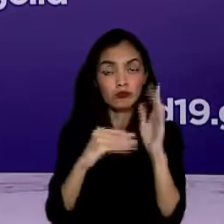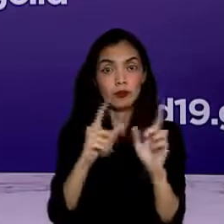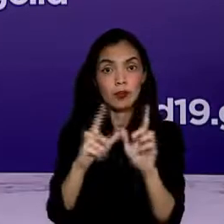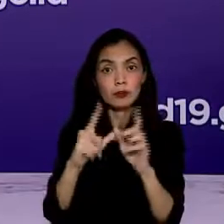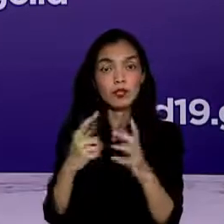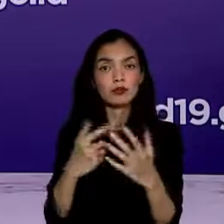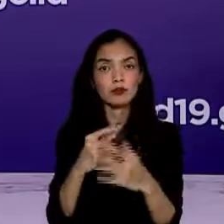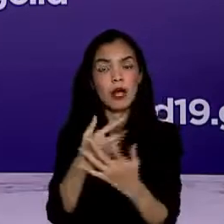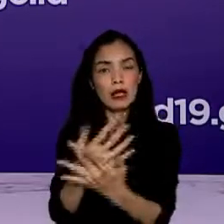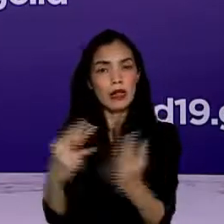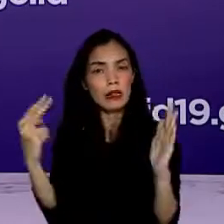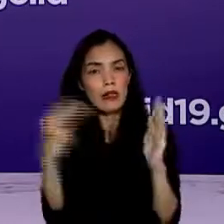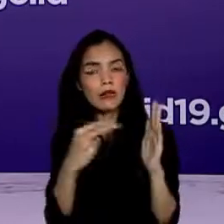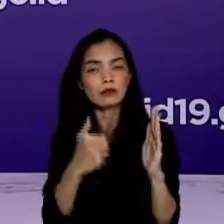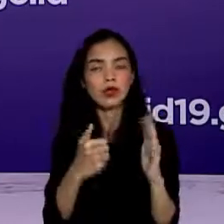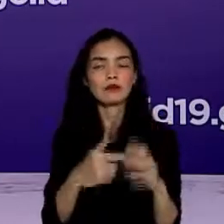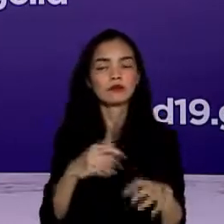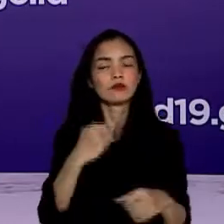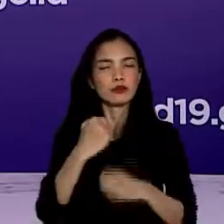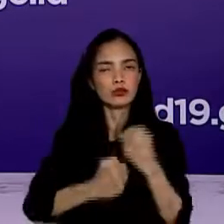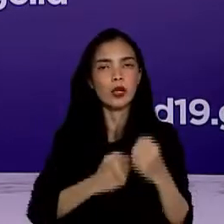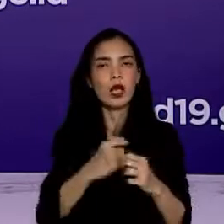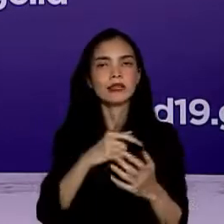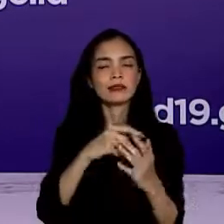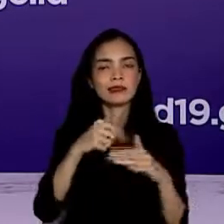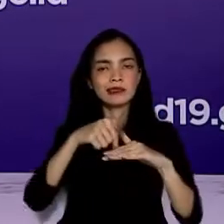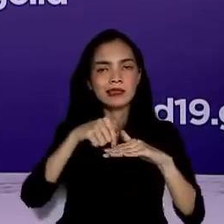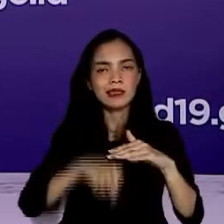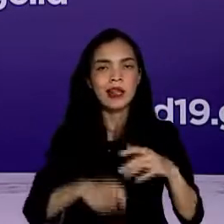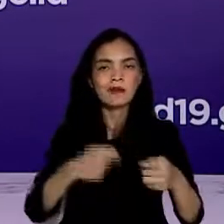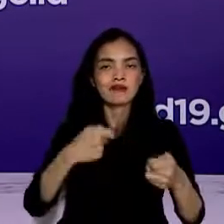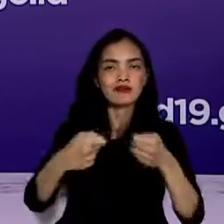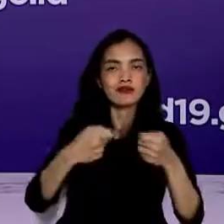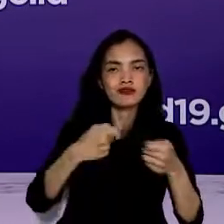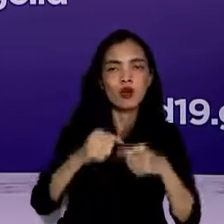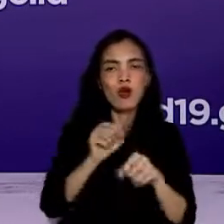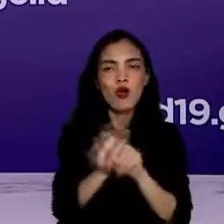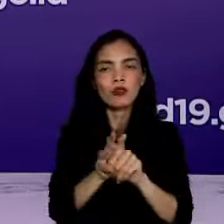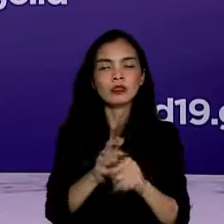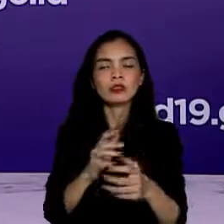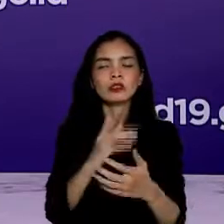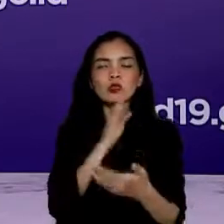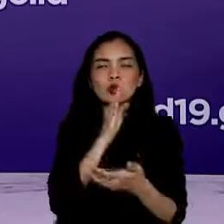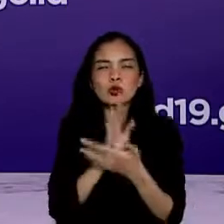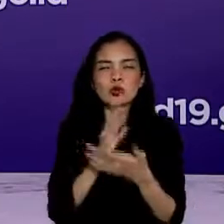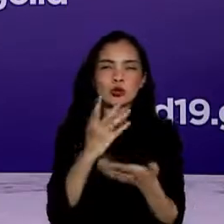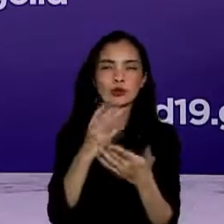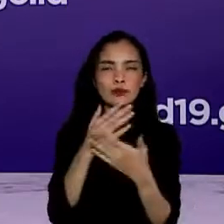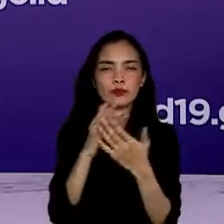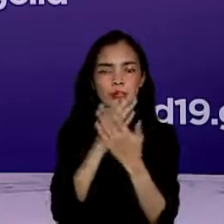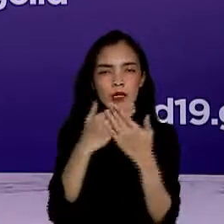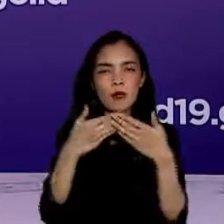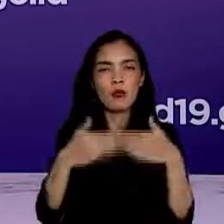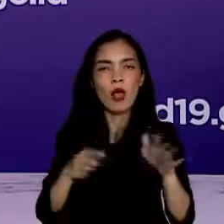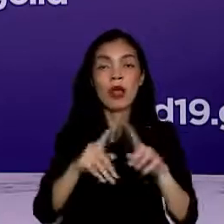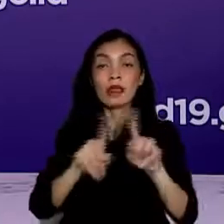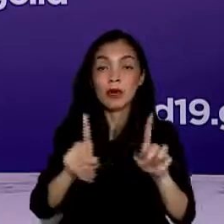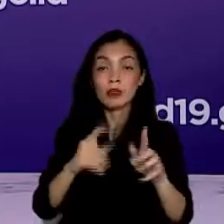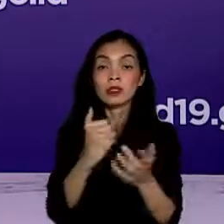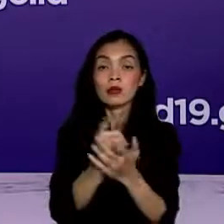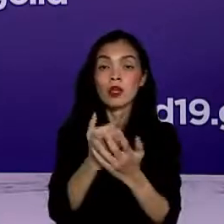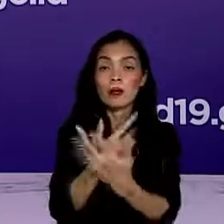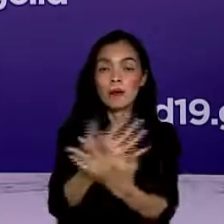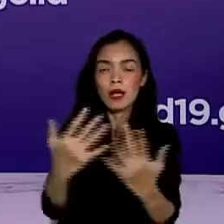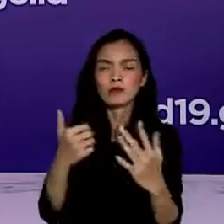Kami berusaha menyampaikan setiap detail perkembangan pengendalian COVID-19 secara transparan, namun sebenarnya masyarakat